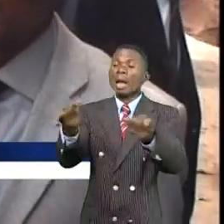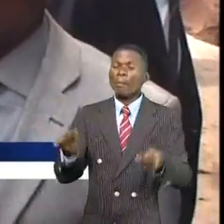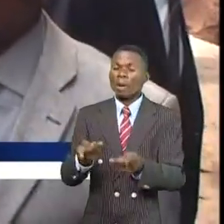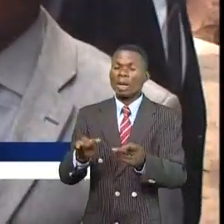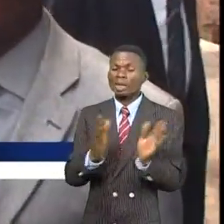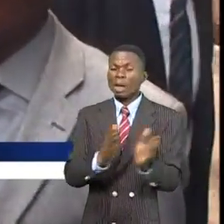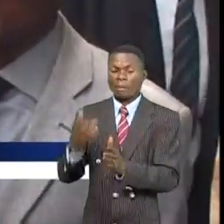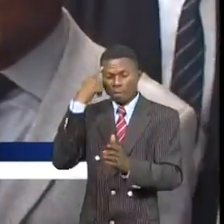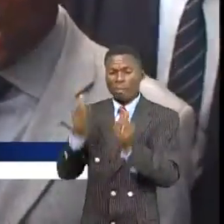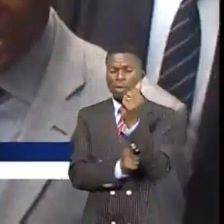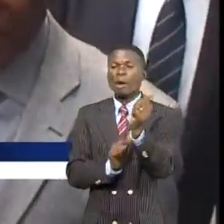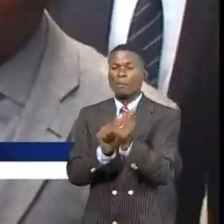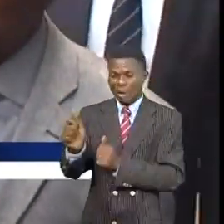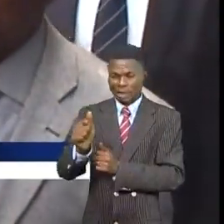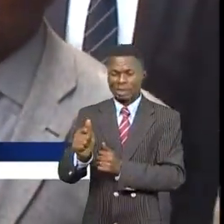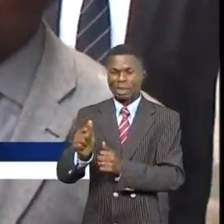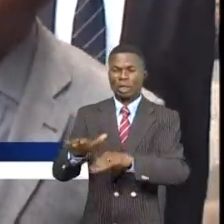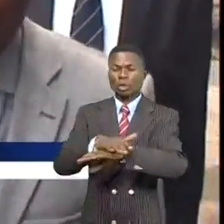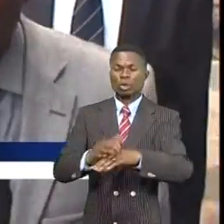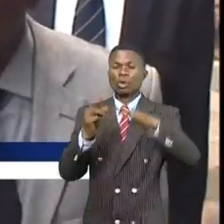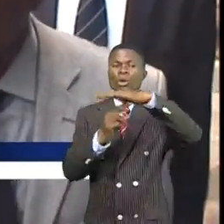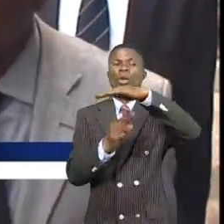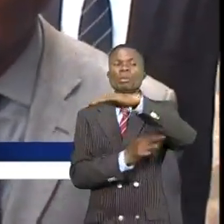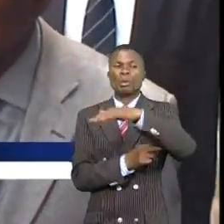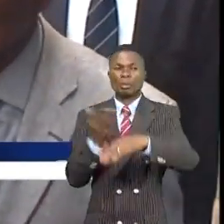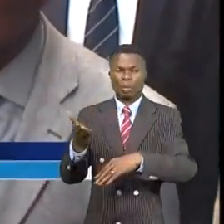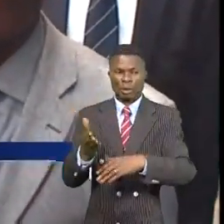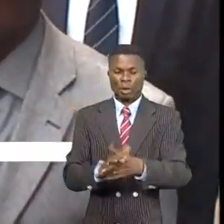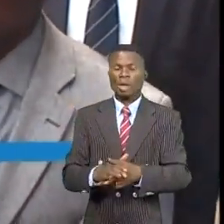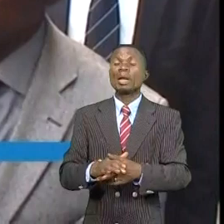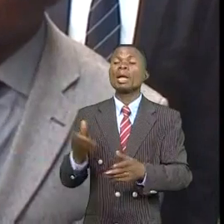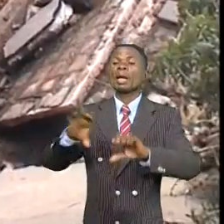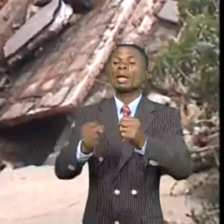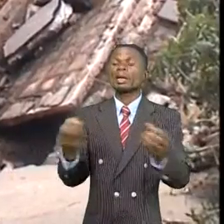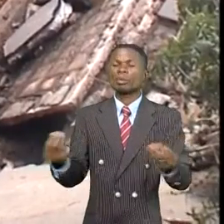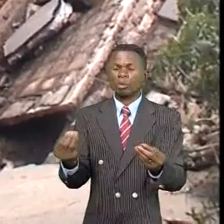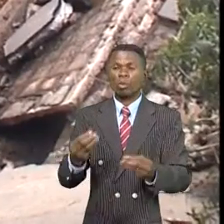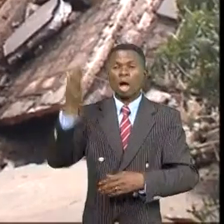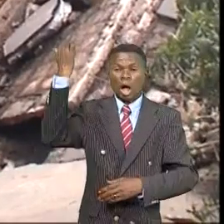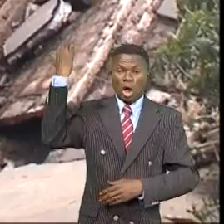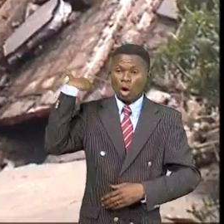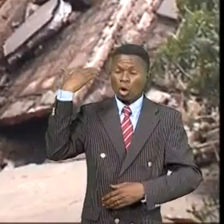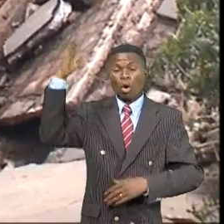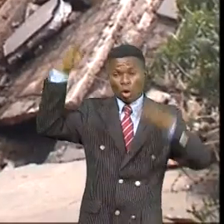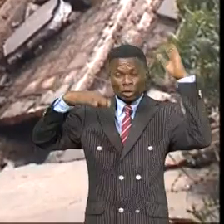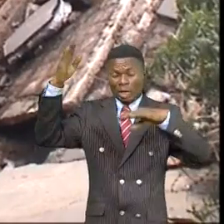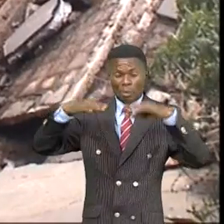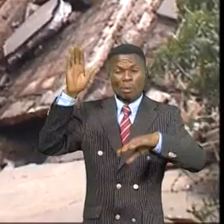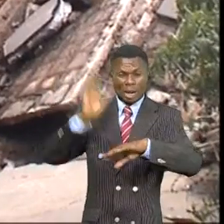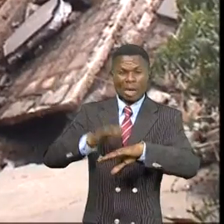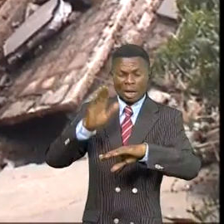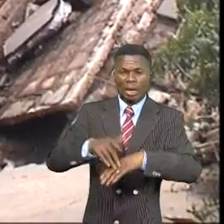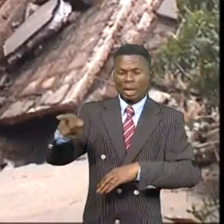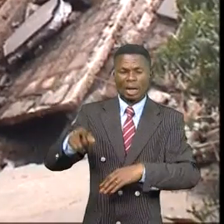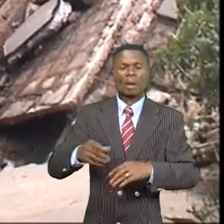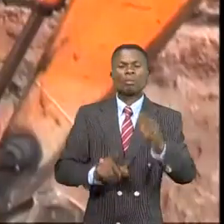C'est l'accès au pont qui a connu cet affaissement-là dû à des affouillements des eaux. Donc c'est ce que nous sommes en train de faire, rétablir